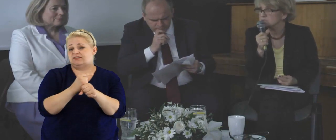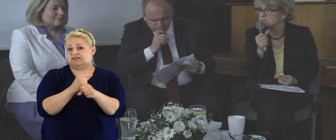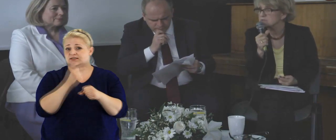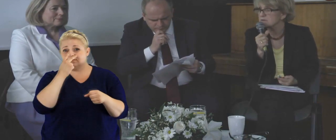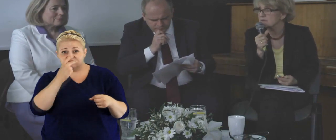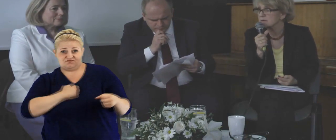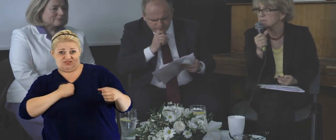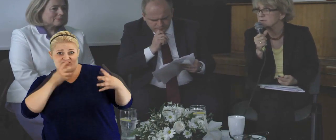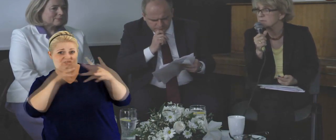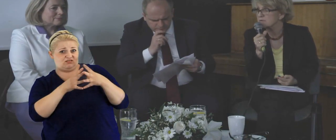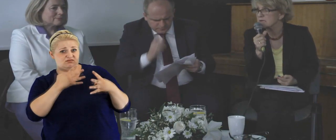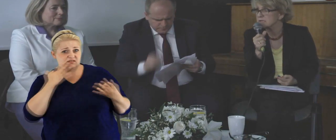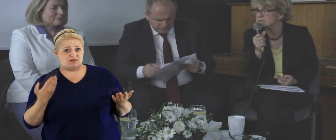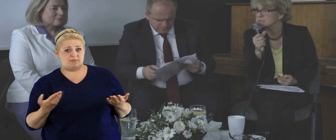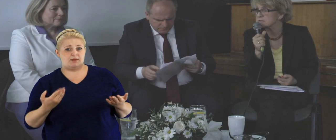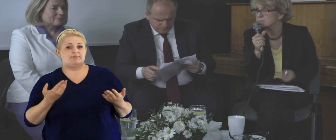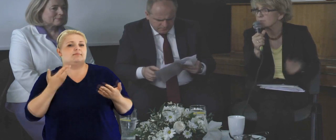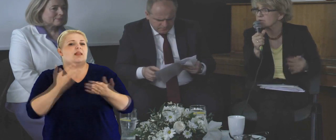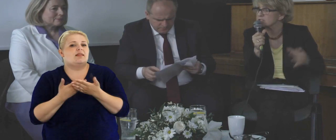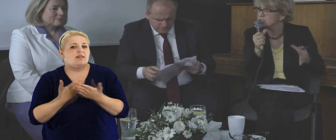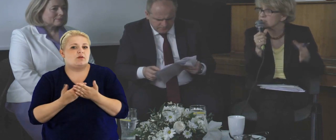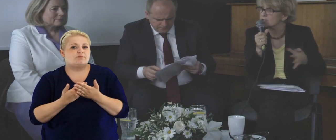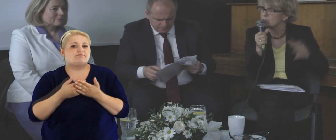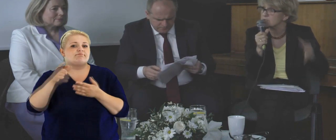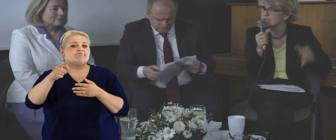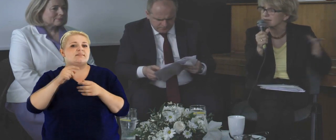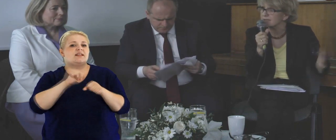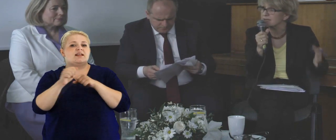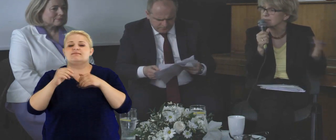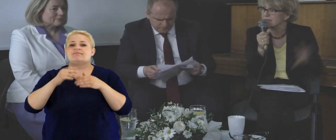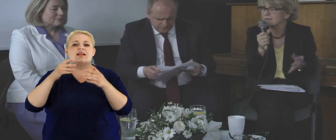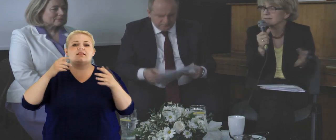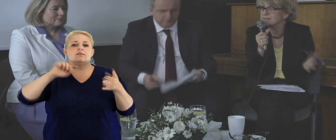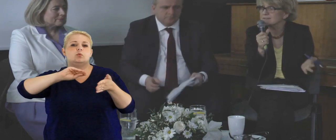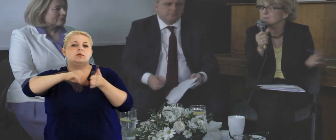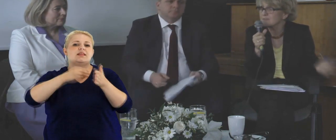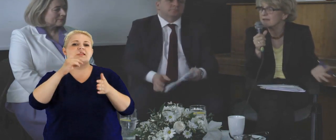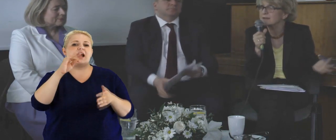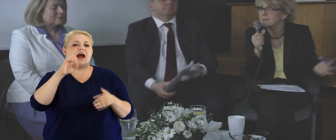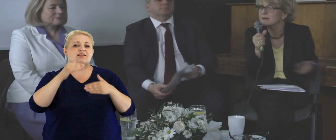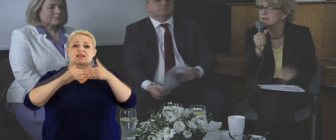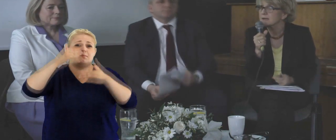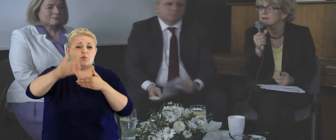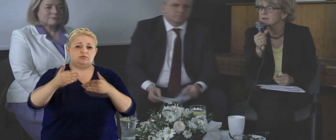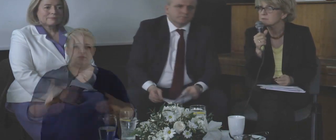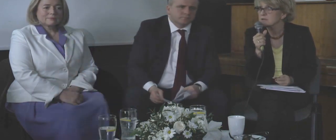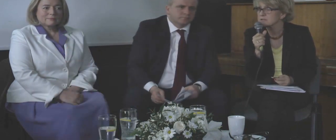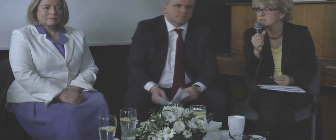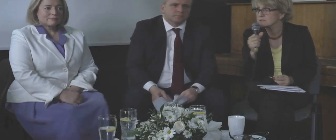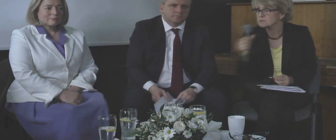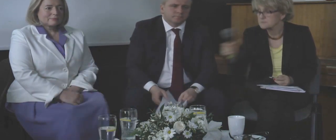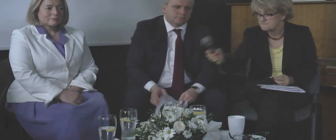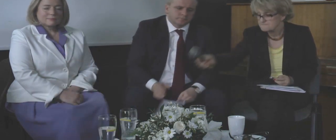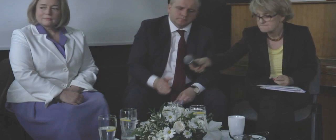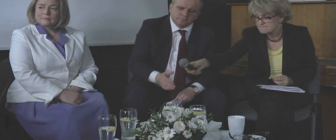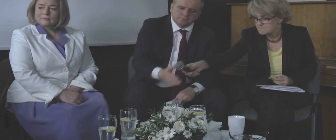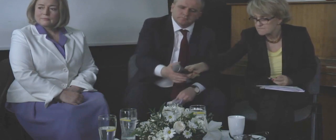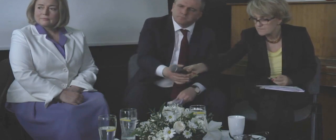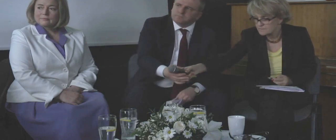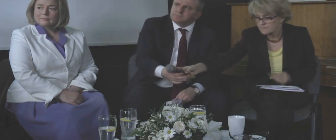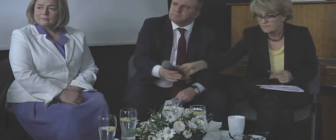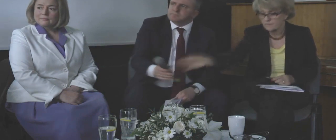przejrzystości funkcjonowania i podejmowania decyzji, ponieważ się dzieje to poza traktatem, a traktat jest jedynym gwarantem przejrzystości.